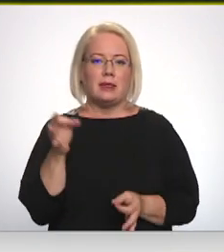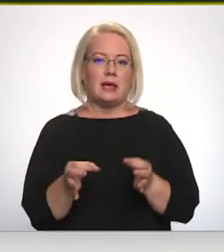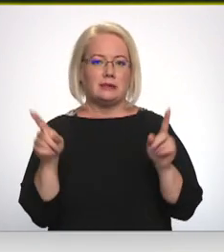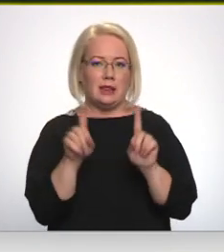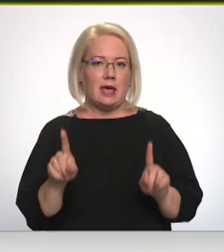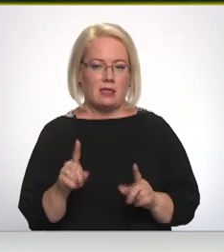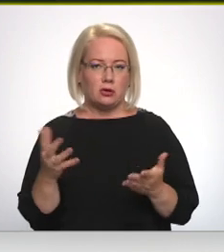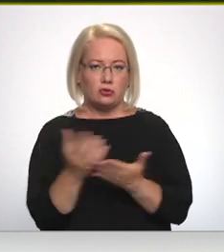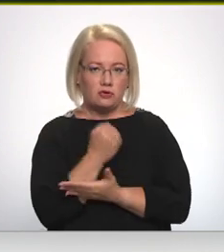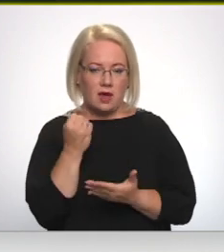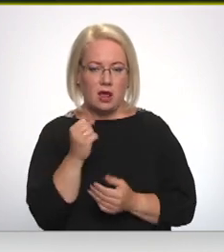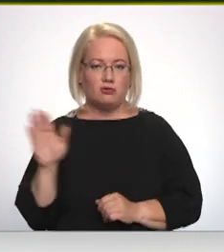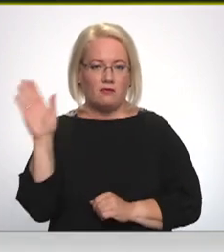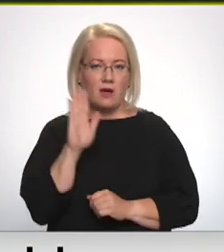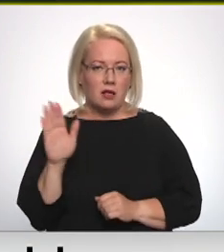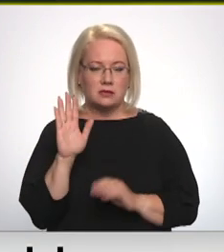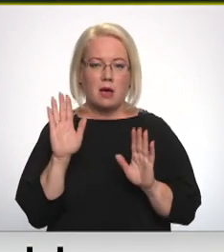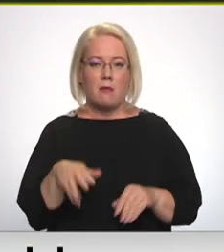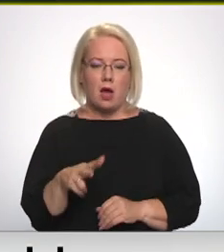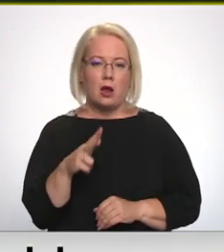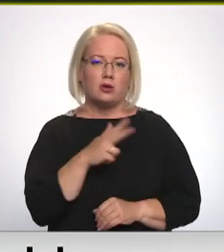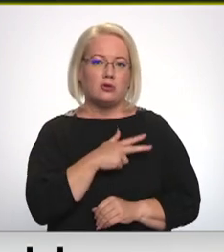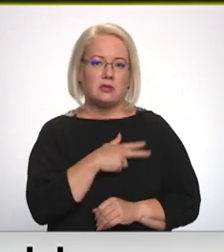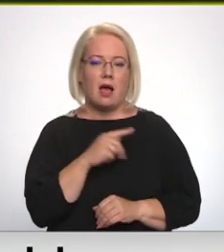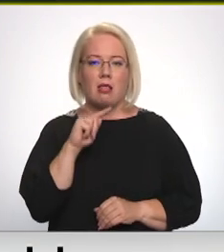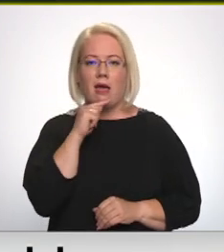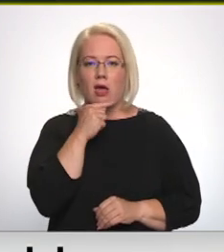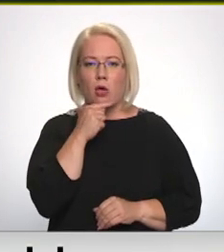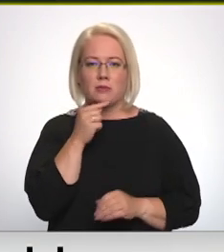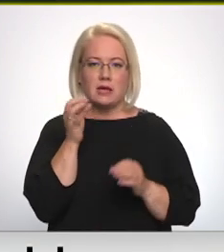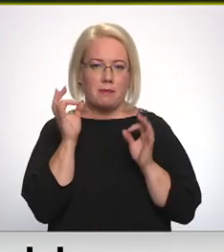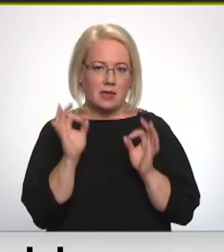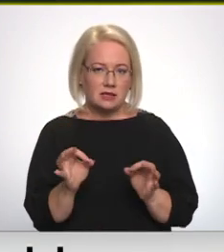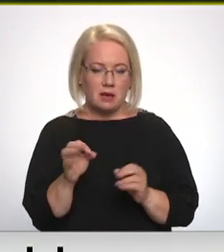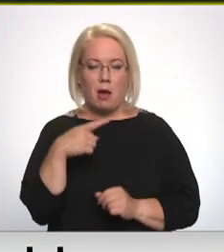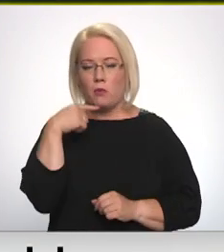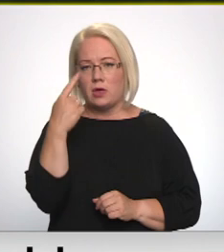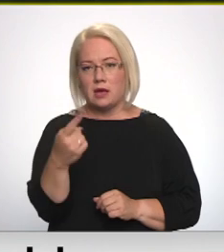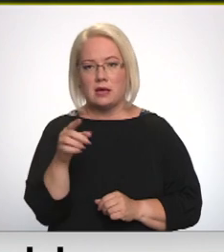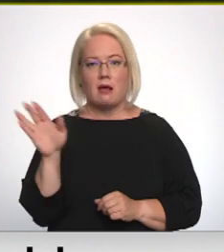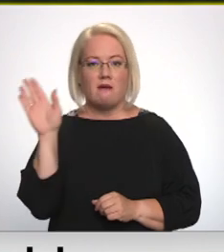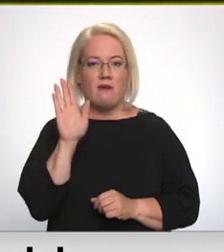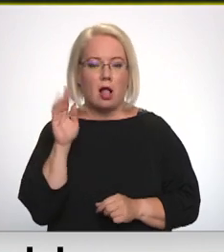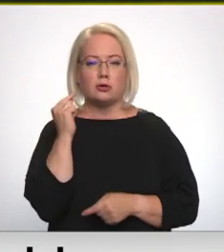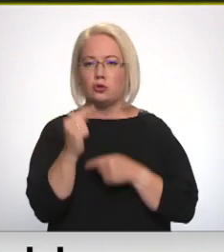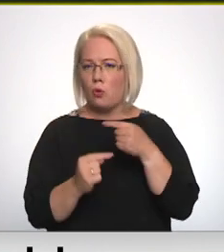vinnējuši valsti par socioeklināms tiesībām. Jāsaka tā, ka valsts vēl joprojām